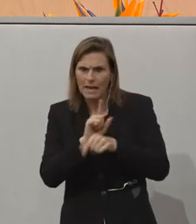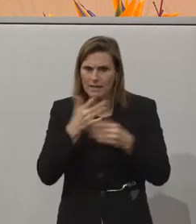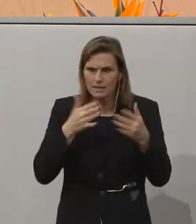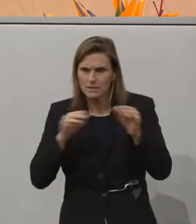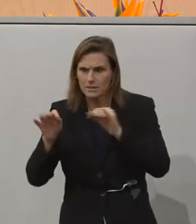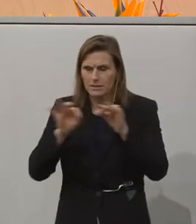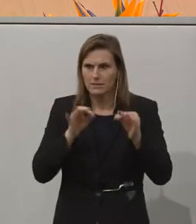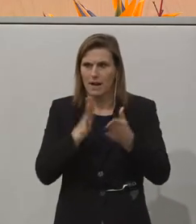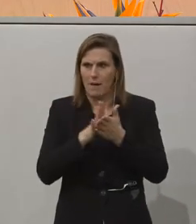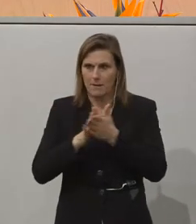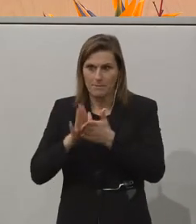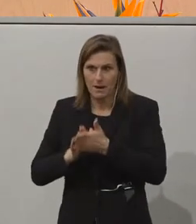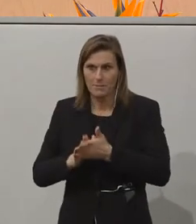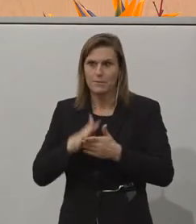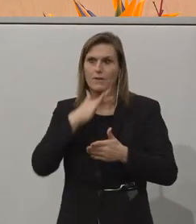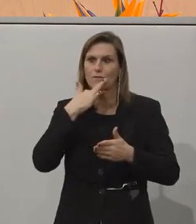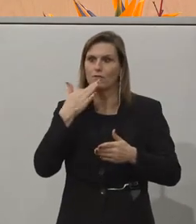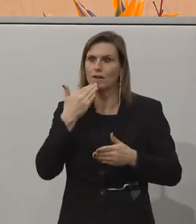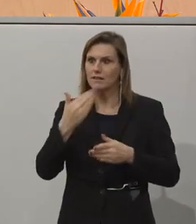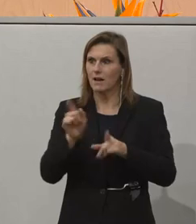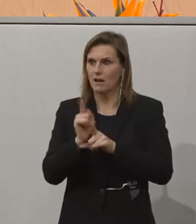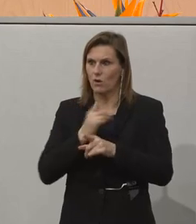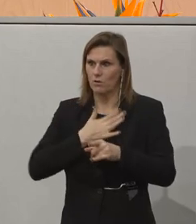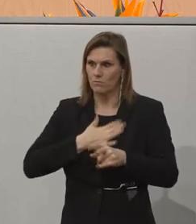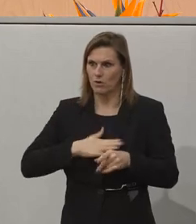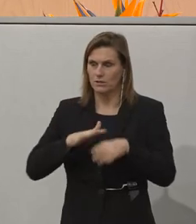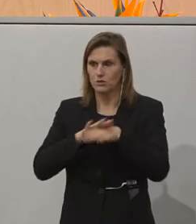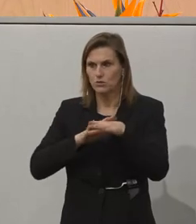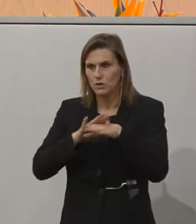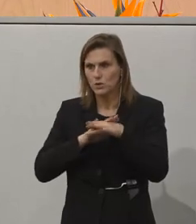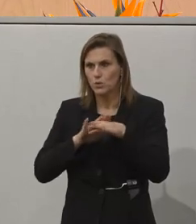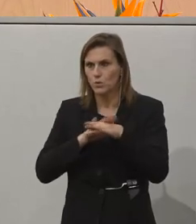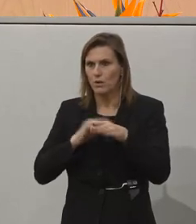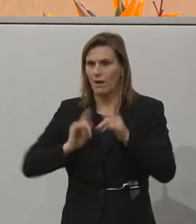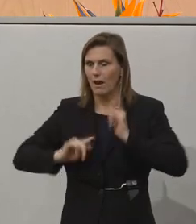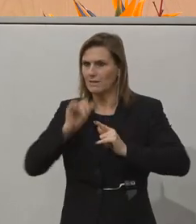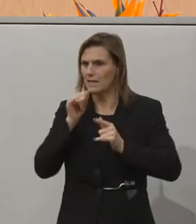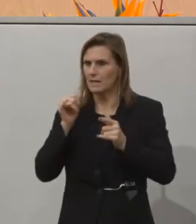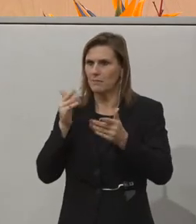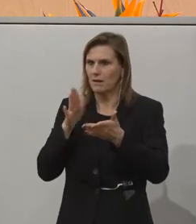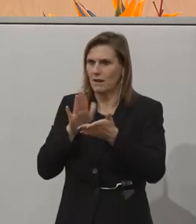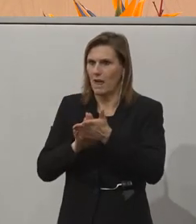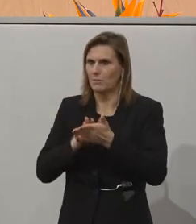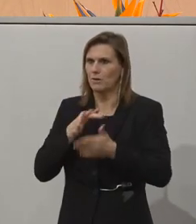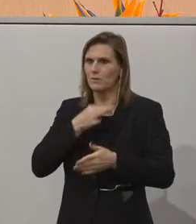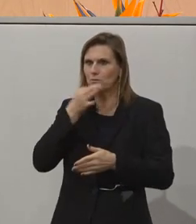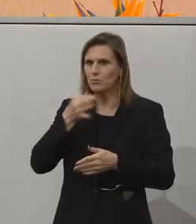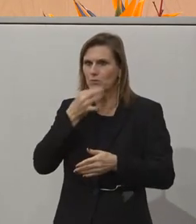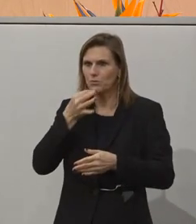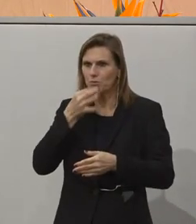funktioniert. Eines, dafür möchte ich mich auch entschuldigen, es hat leider nicht mehr geklappt, die Keynote von